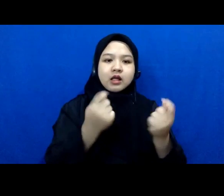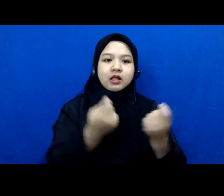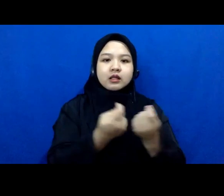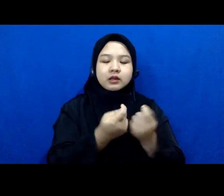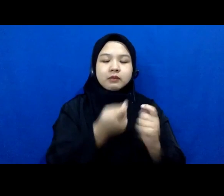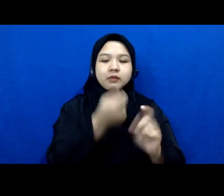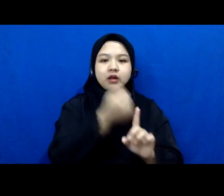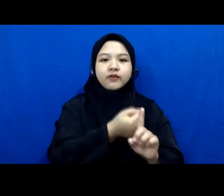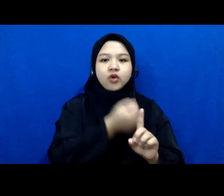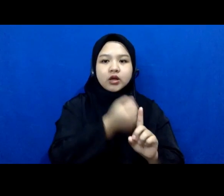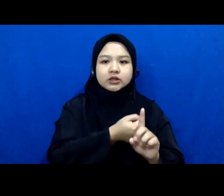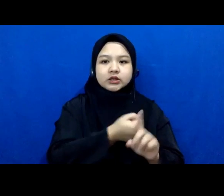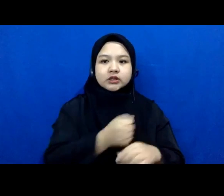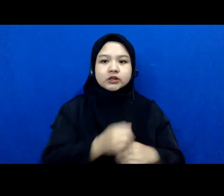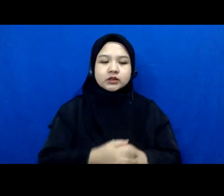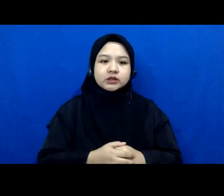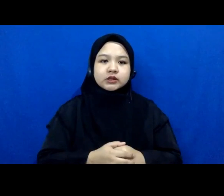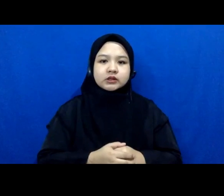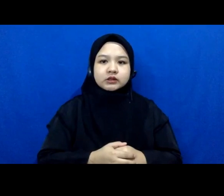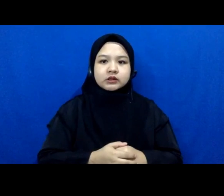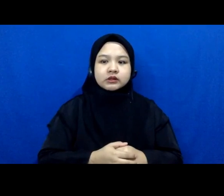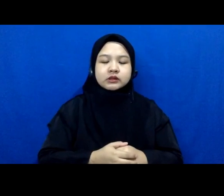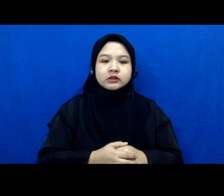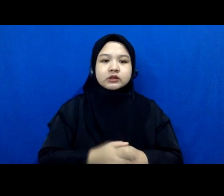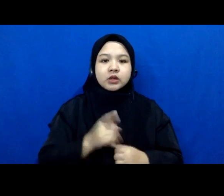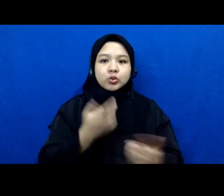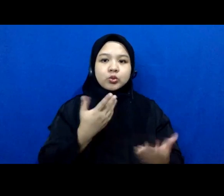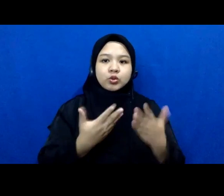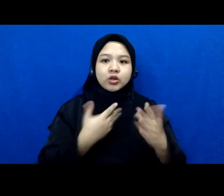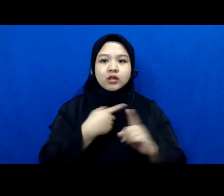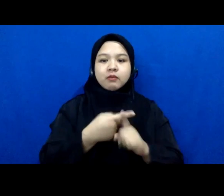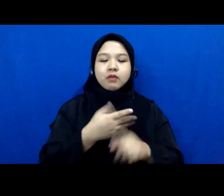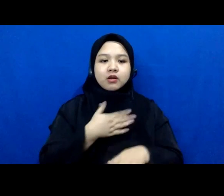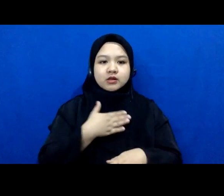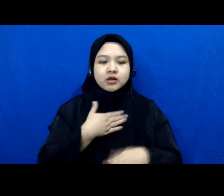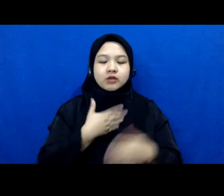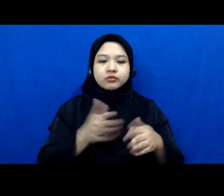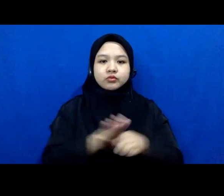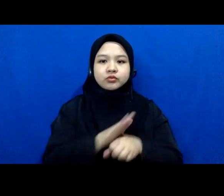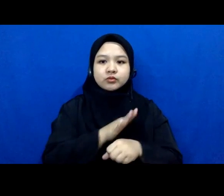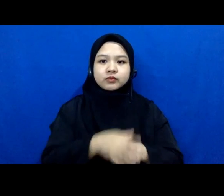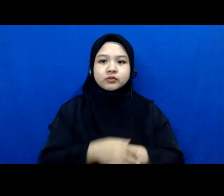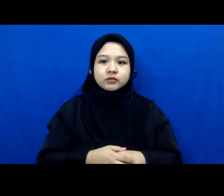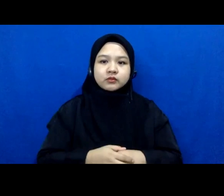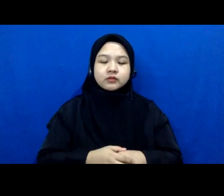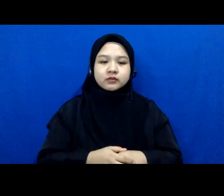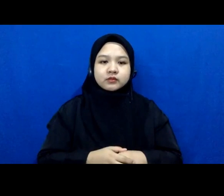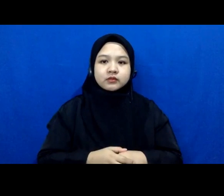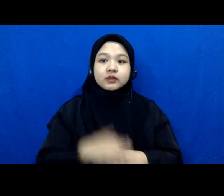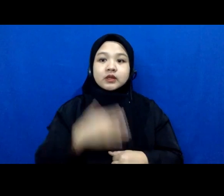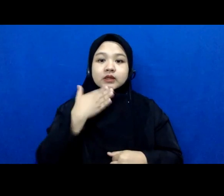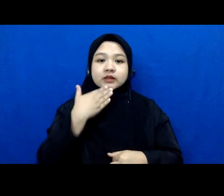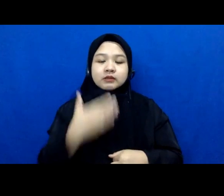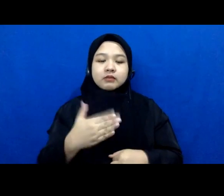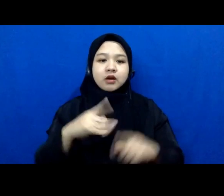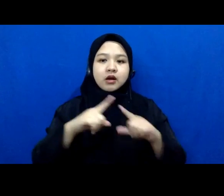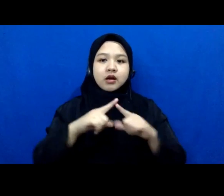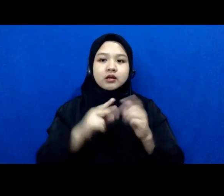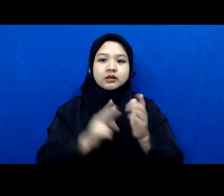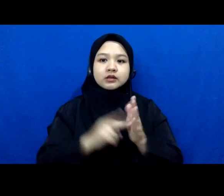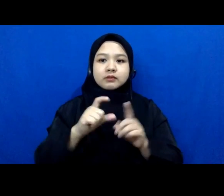itu sih mungkin tambahan dari saya Mbak ya terima kasih Mas Andi